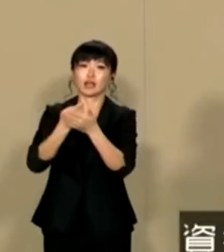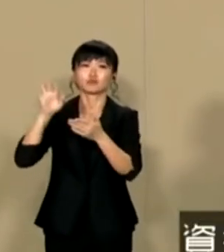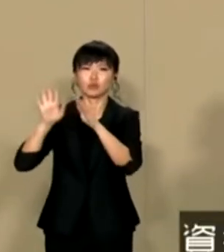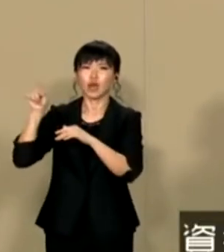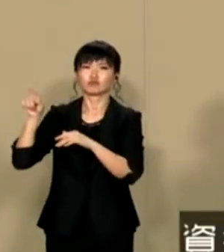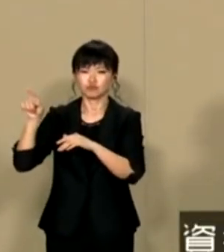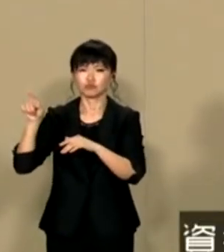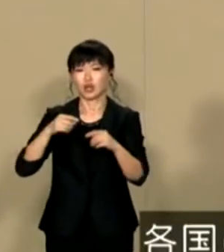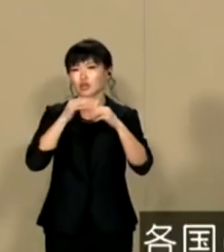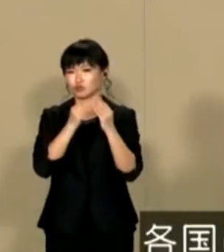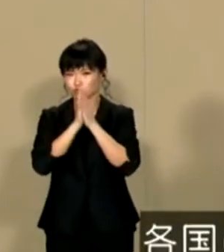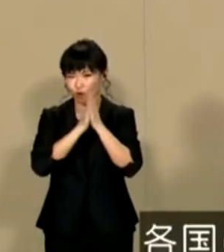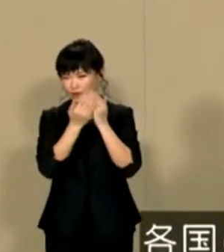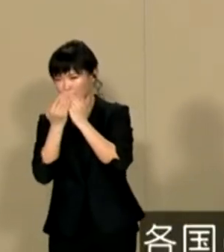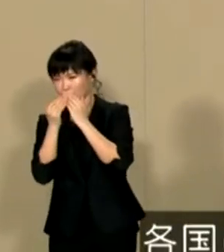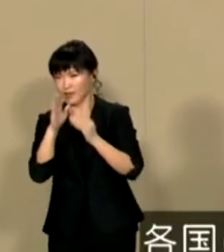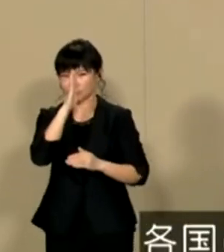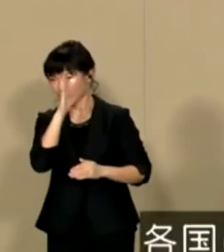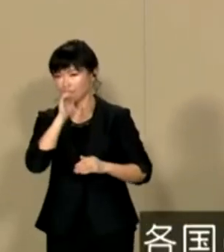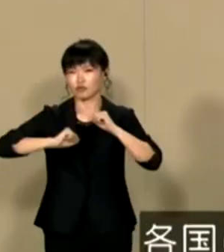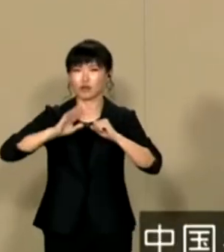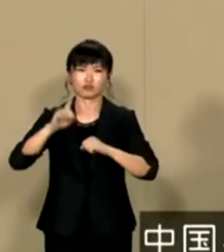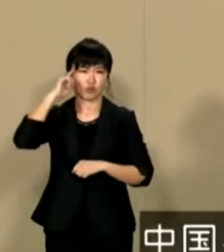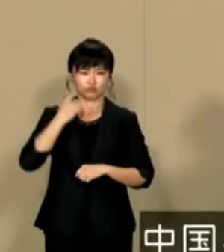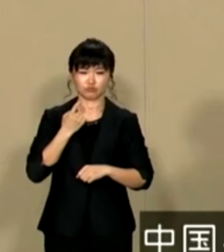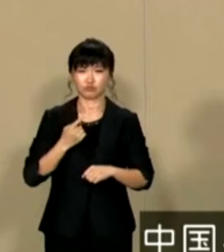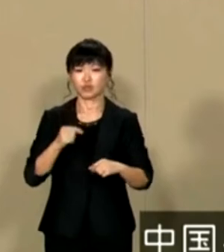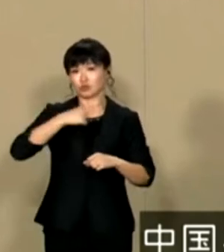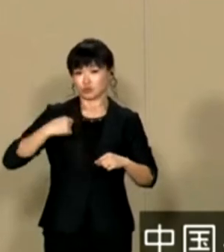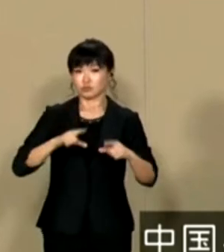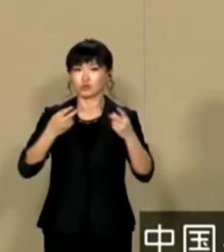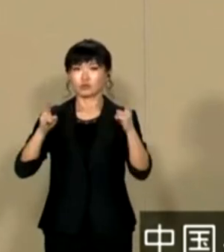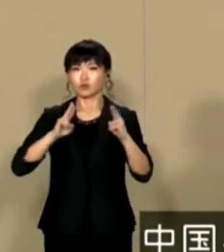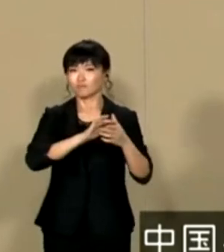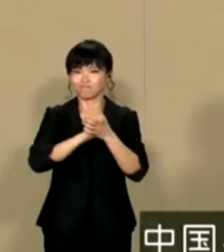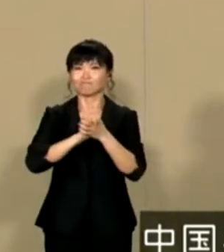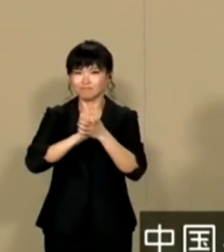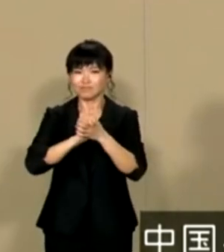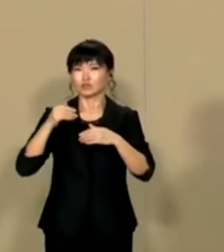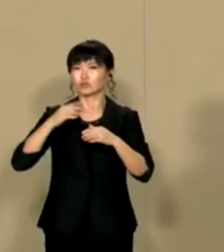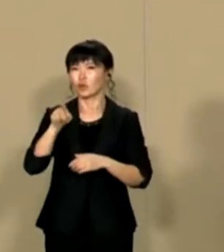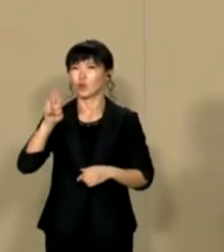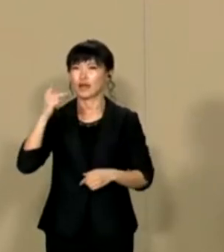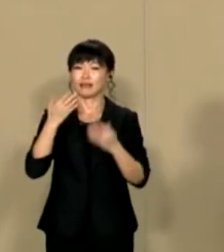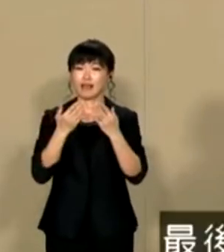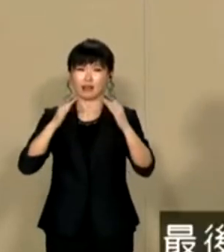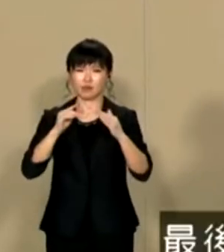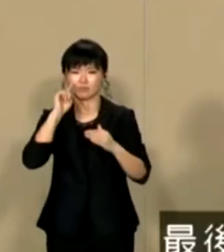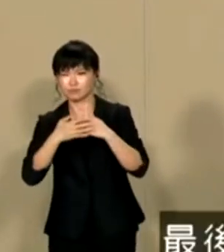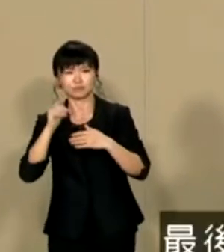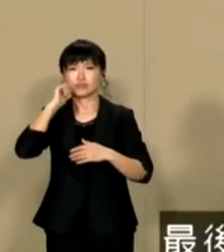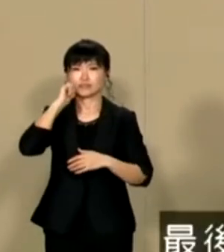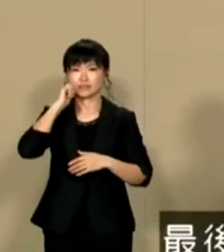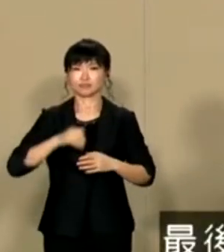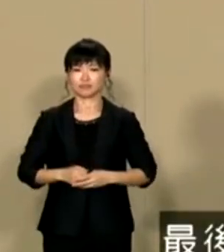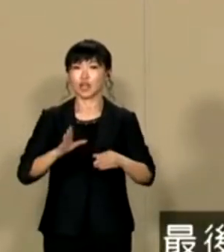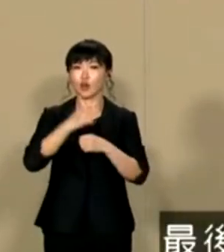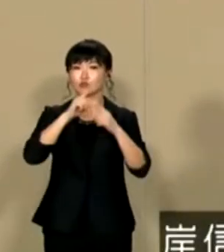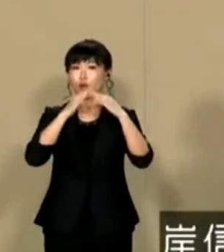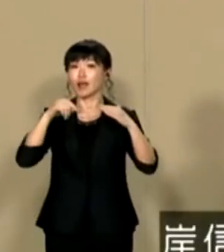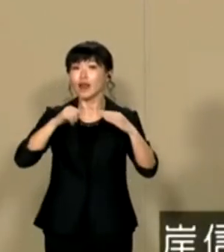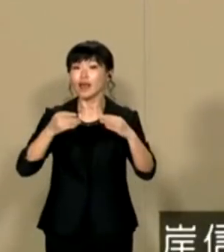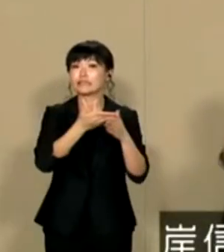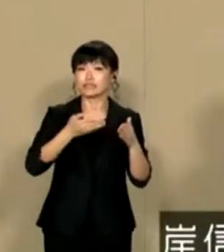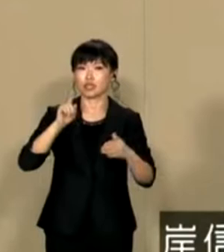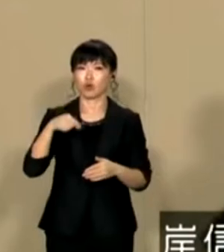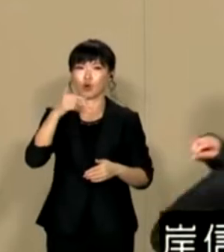資金の流れが不透明な宗教組織を隠れるのに各国のス活動が行われていると私は考えています中国共産党と誘着し外国人参政権を推進する総科学会も見過ごせません最後にそもそも統一協会を日本に持って